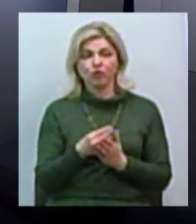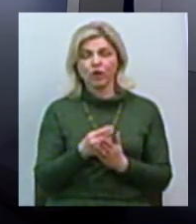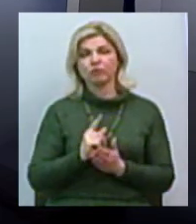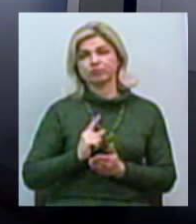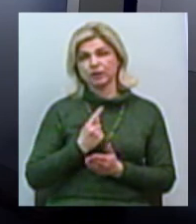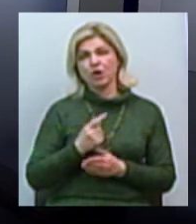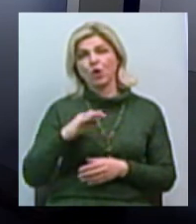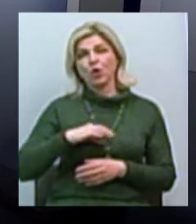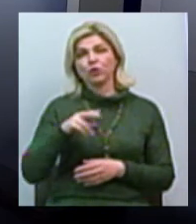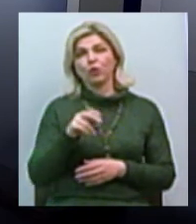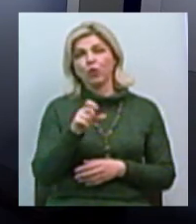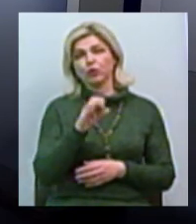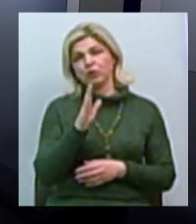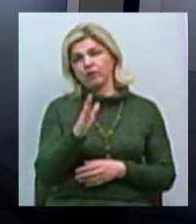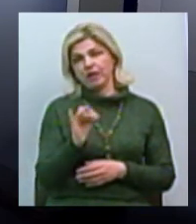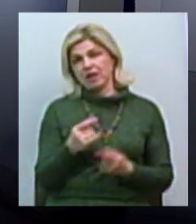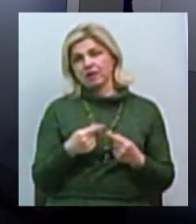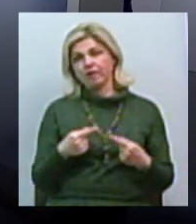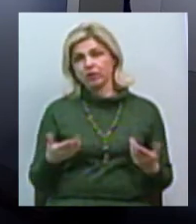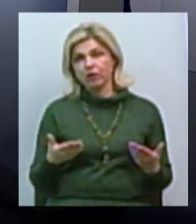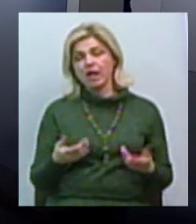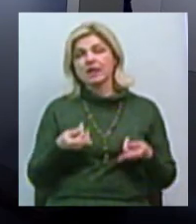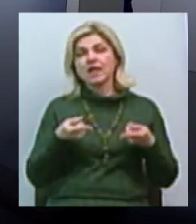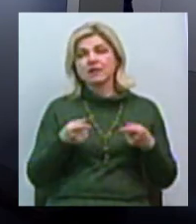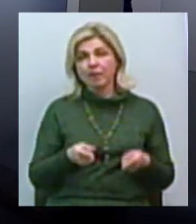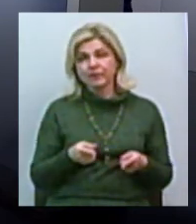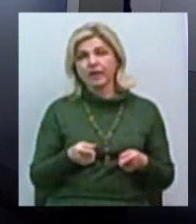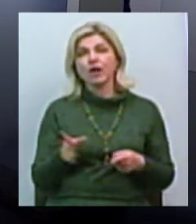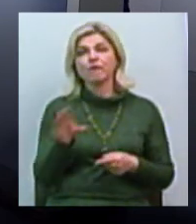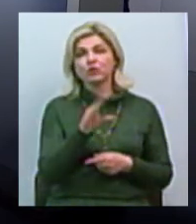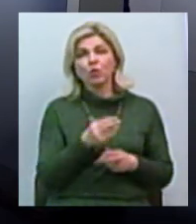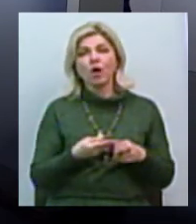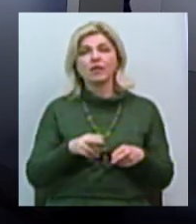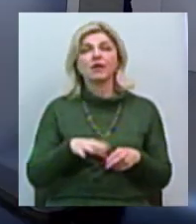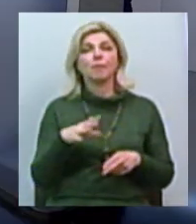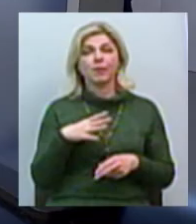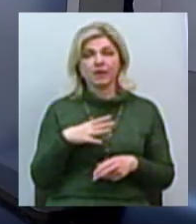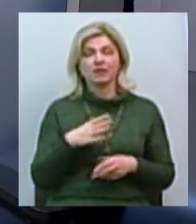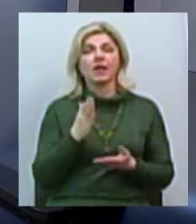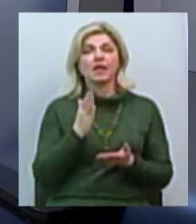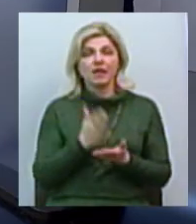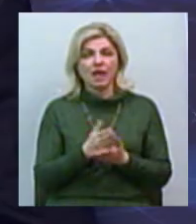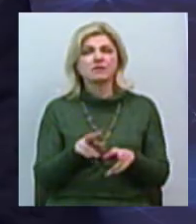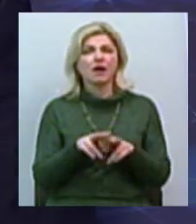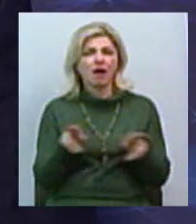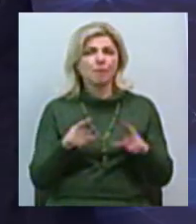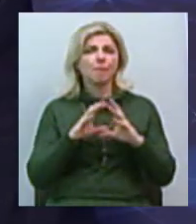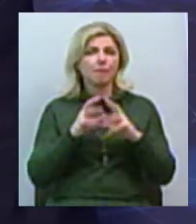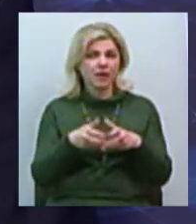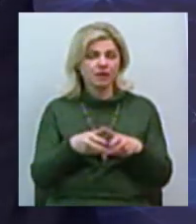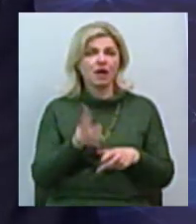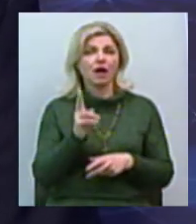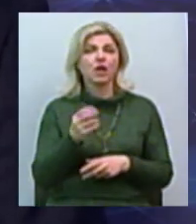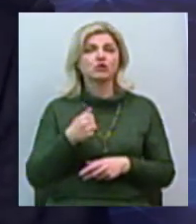доходів, достатков і все остальное. Тобто на самом-то деле все це було і все це є во всім мірі, але, к великому сожалению,